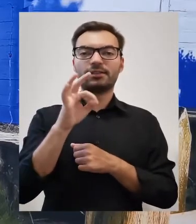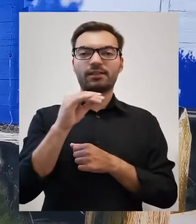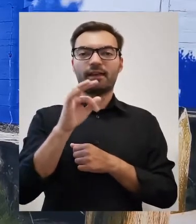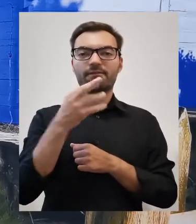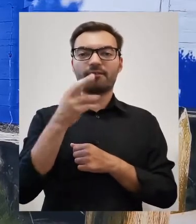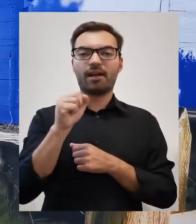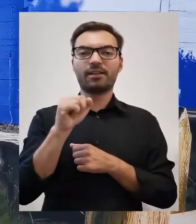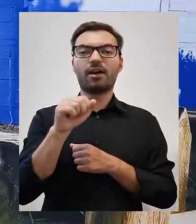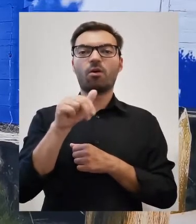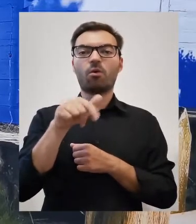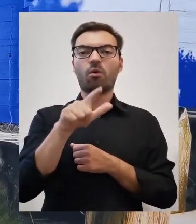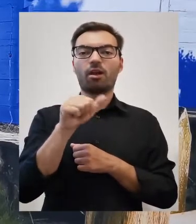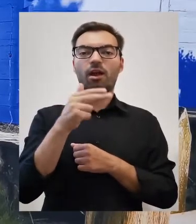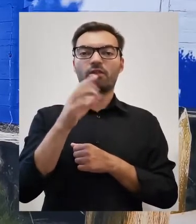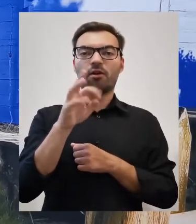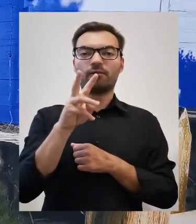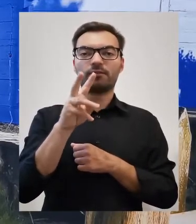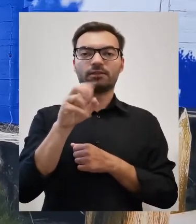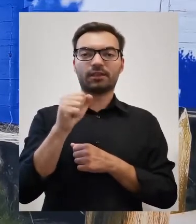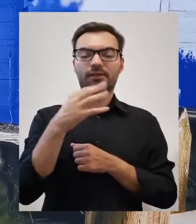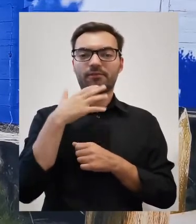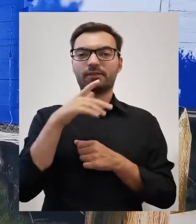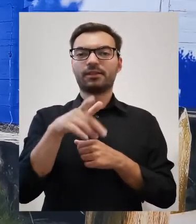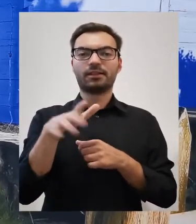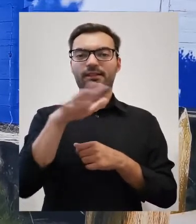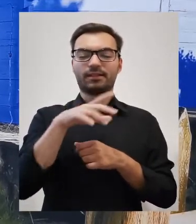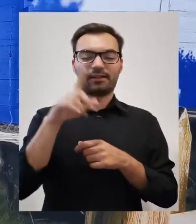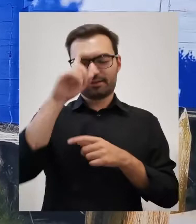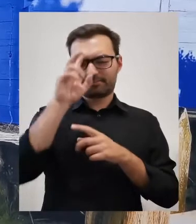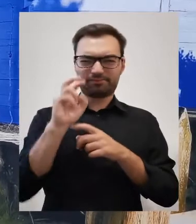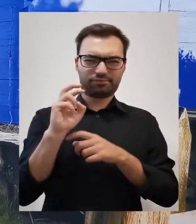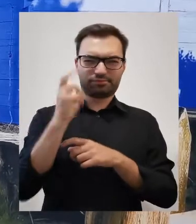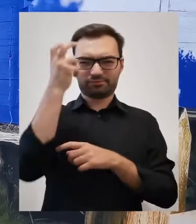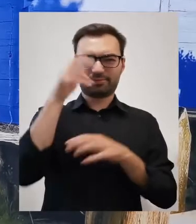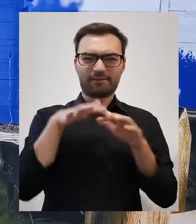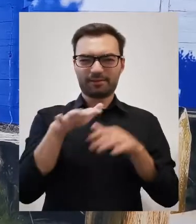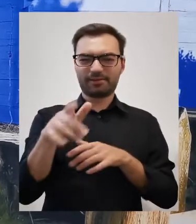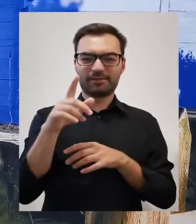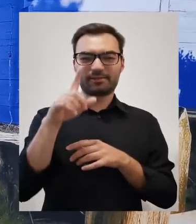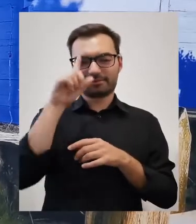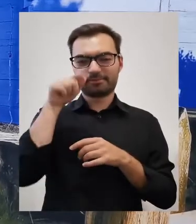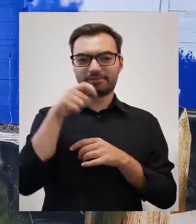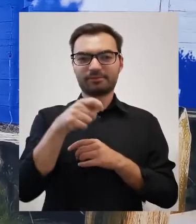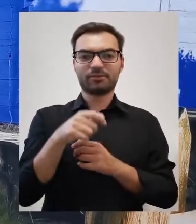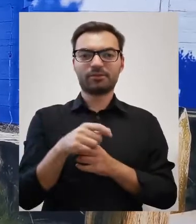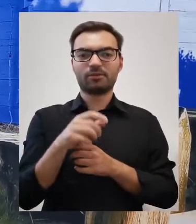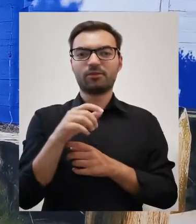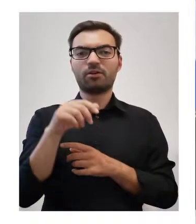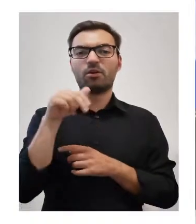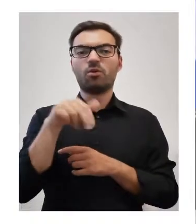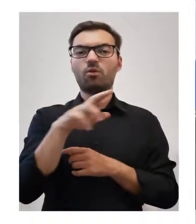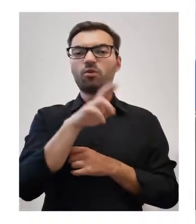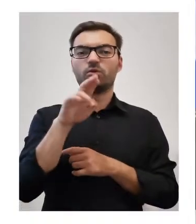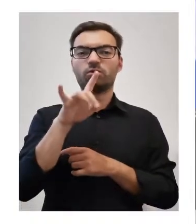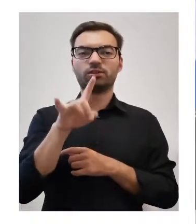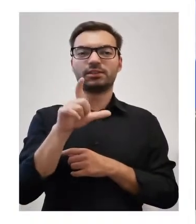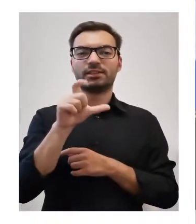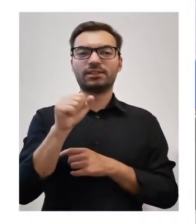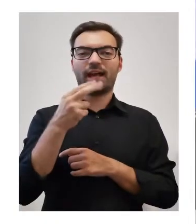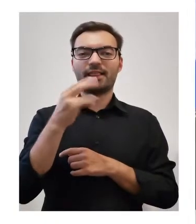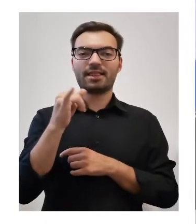Stefania Ulanowska zapisała w swojej pracy, tamtych zaś olbrzymów nadwiślańskich nazywają